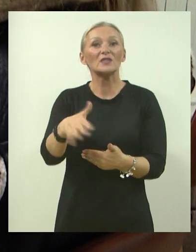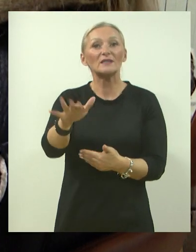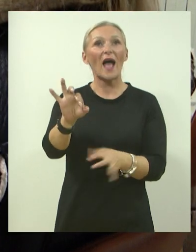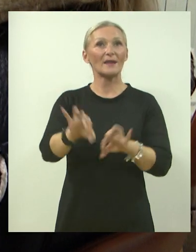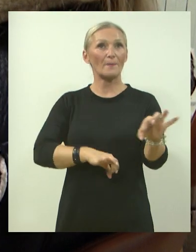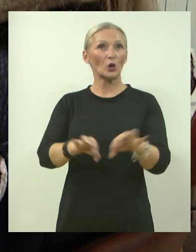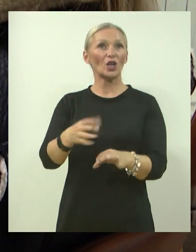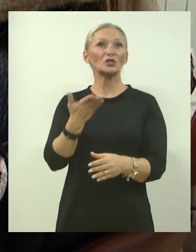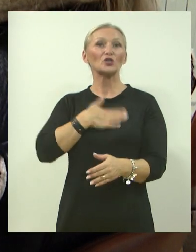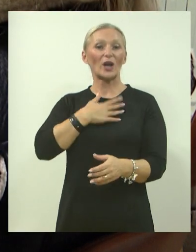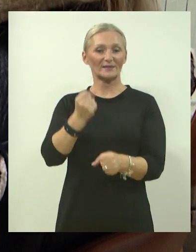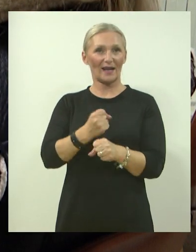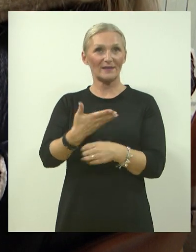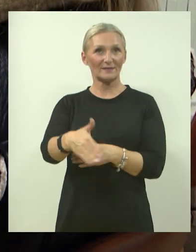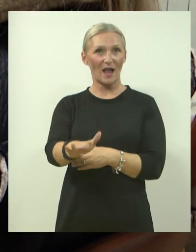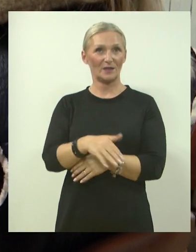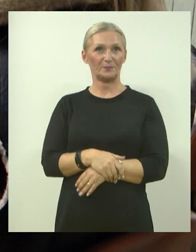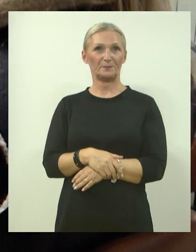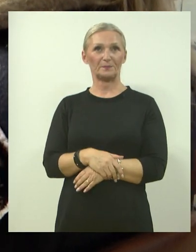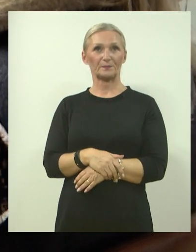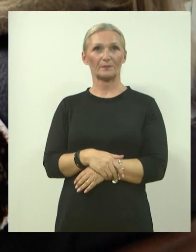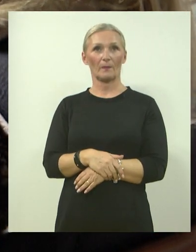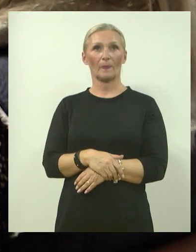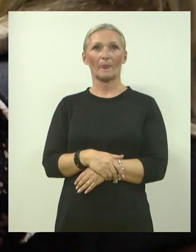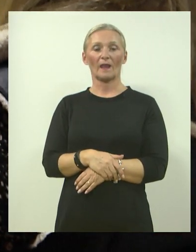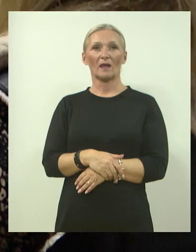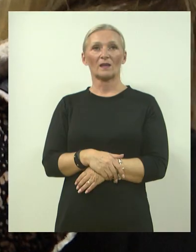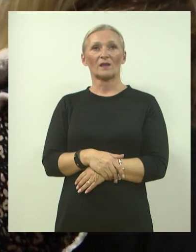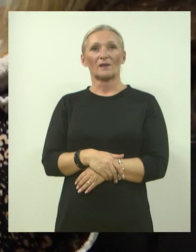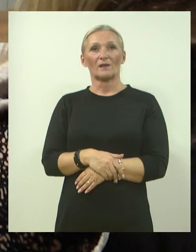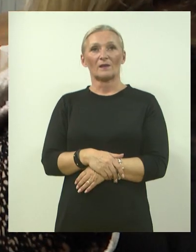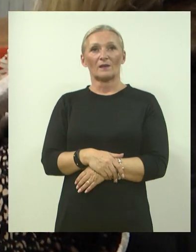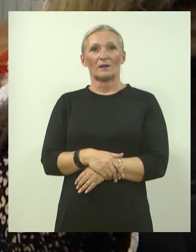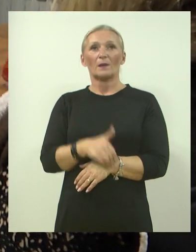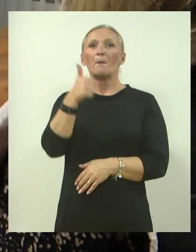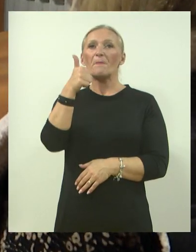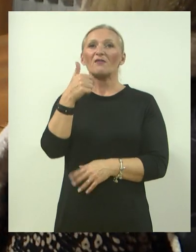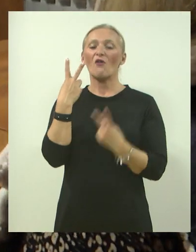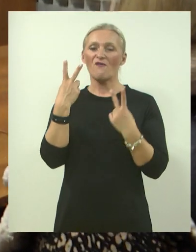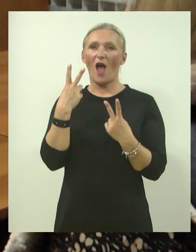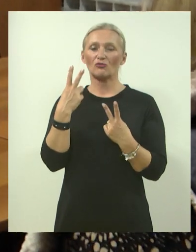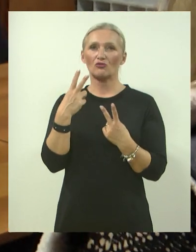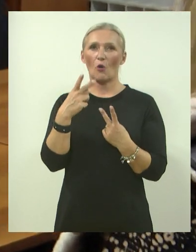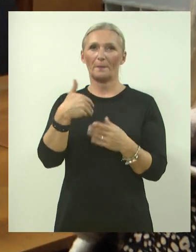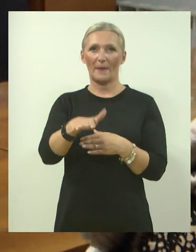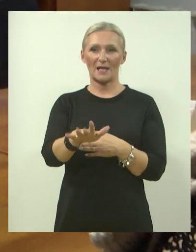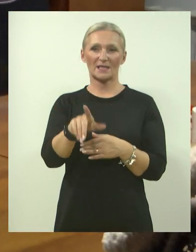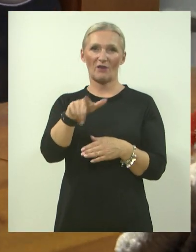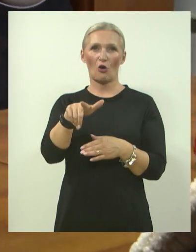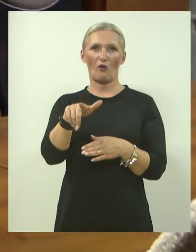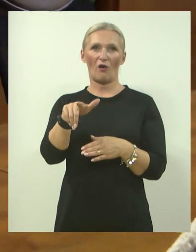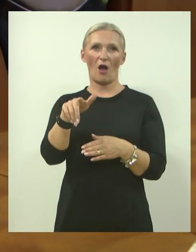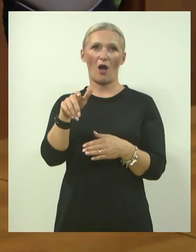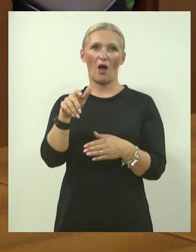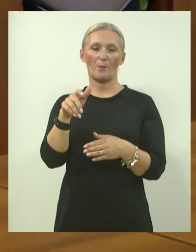koje namjeravate provoditi dalje? Pa, apsolutno. Prvi primarni cilj je nastavak provedbe